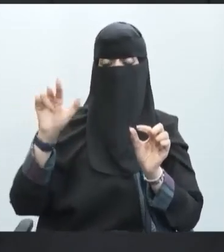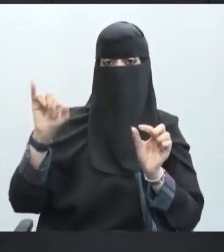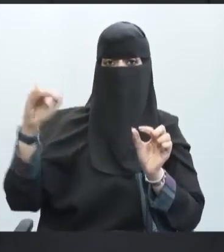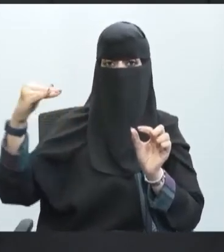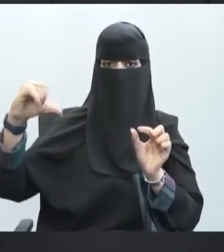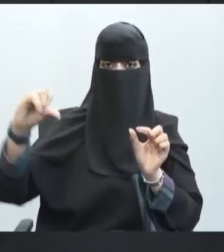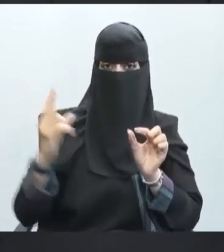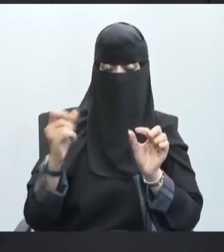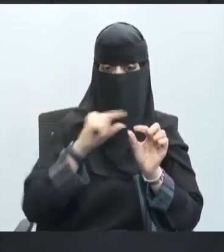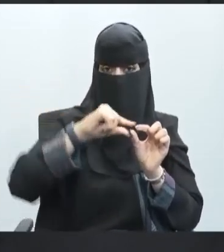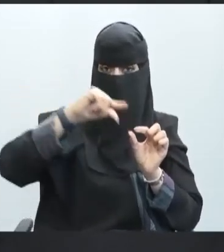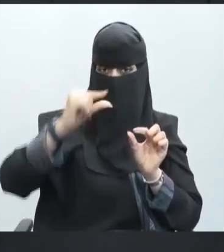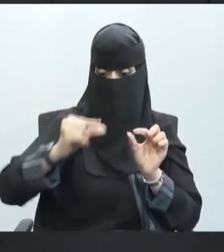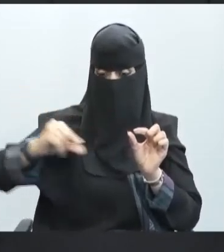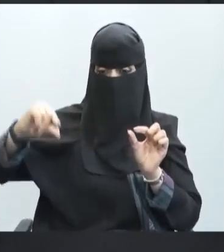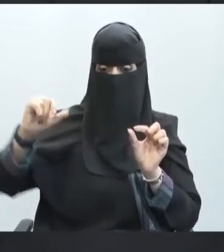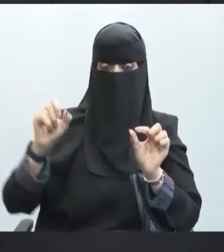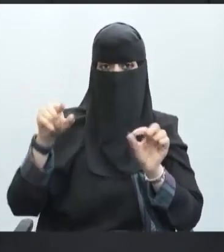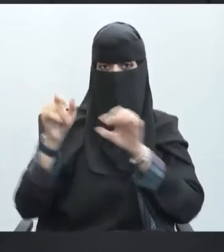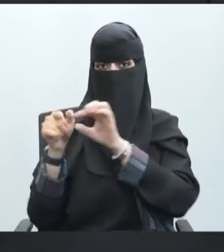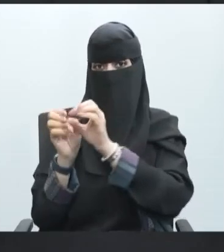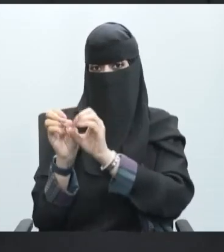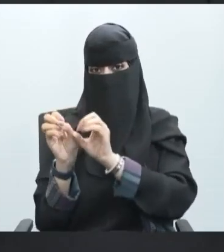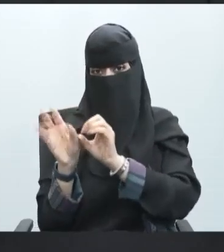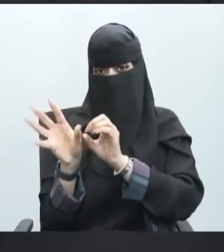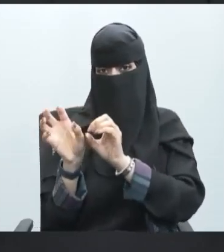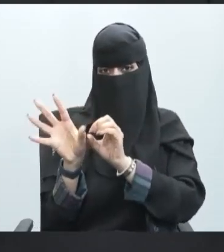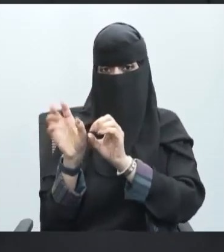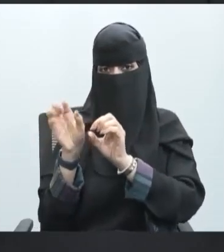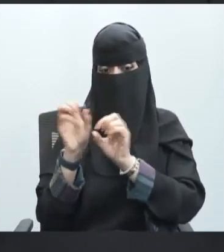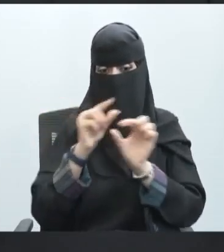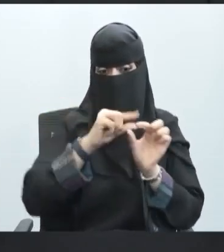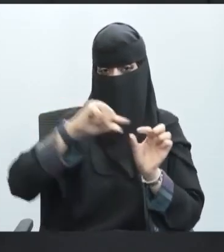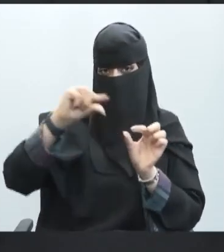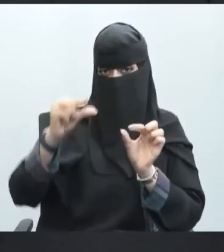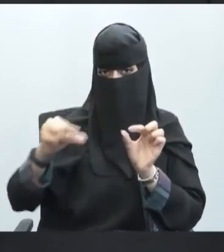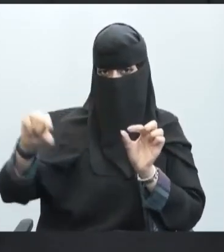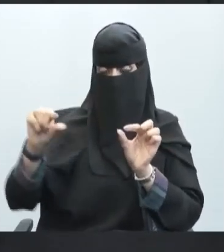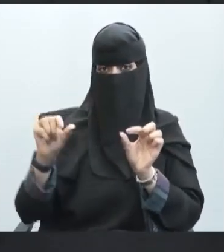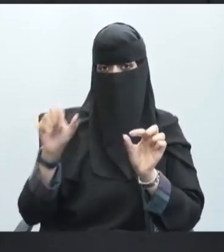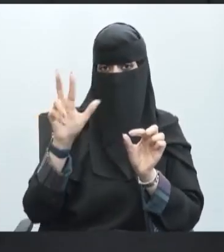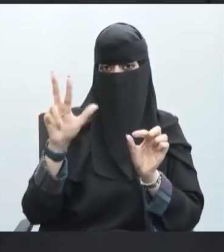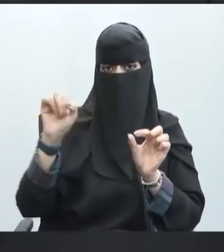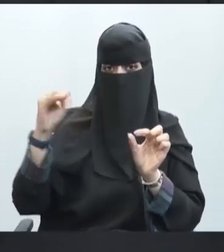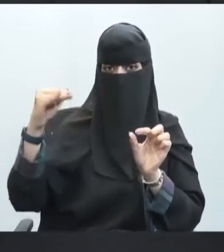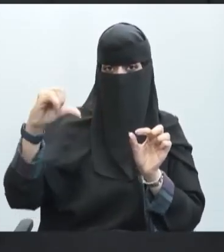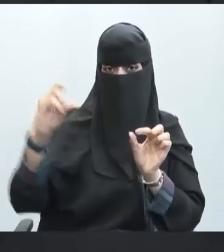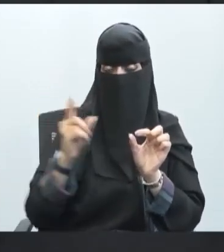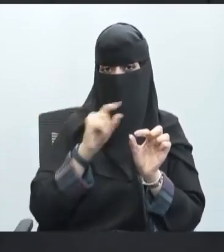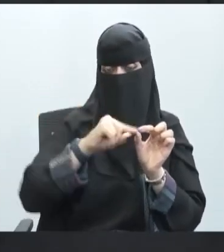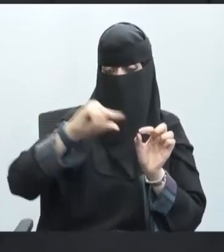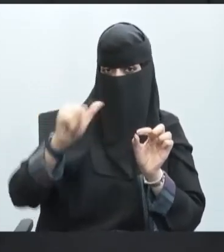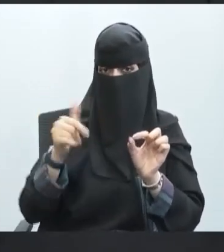تتواجد فيه النواء والعضيات ثم يمتد من هذا الجسم جزء طويل مساء أسميناه